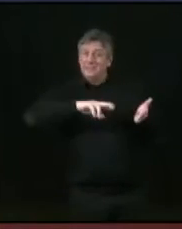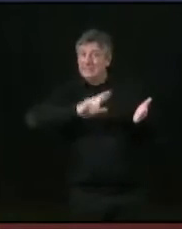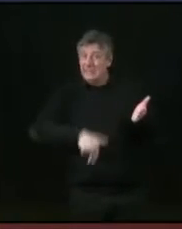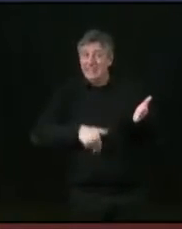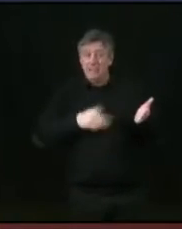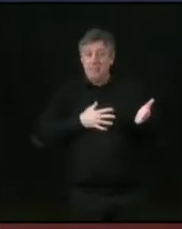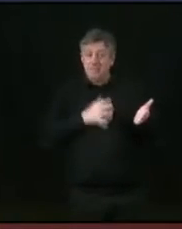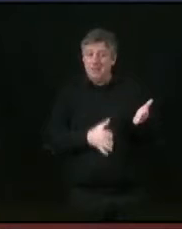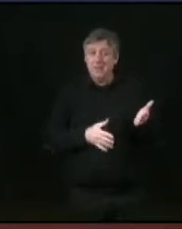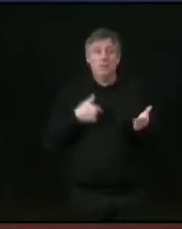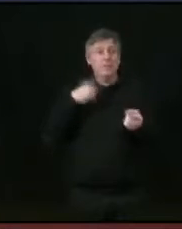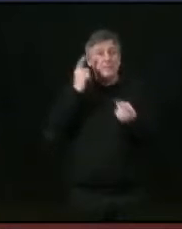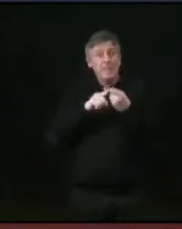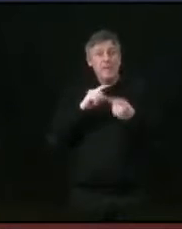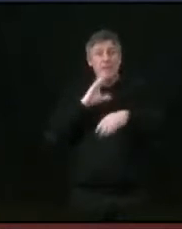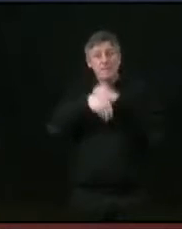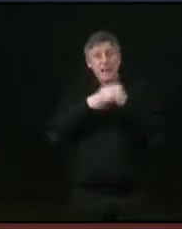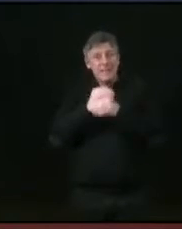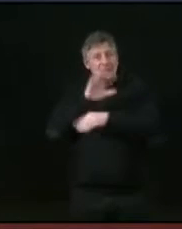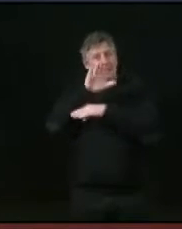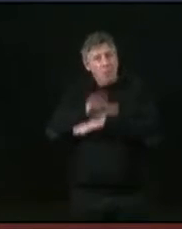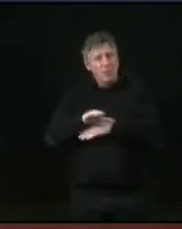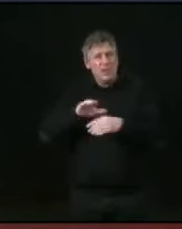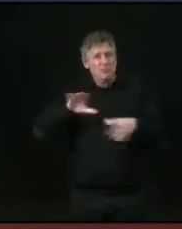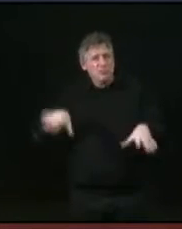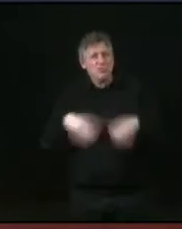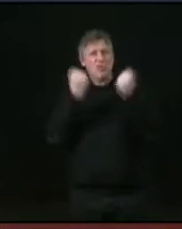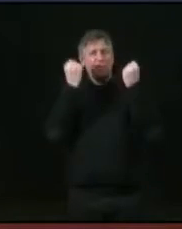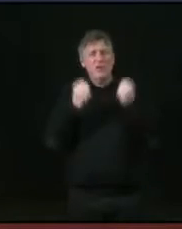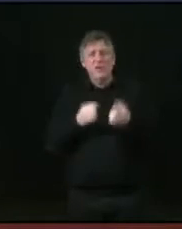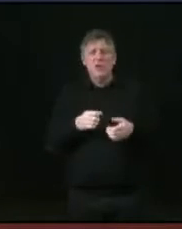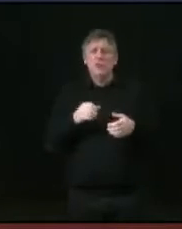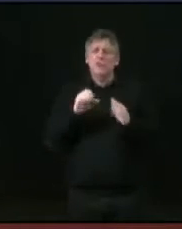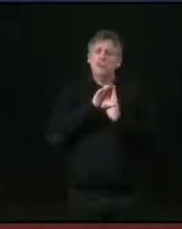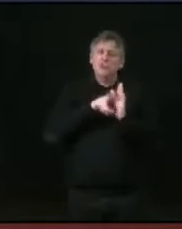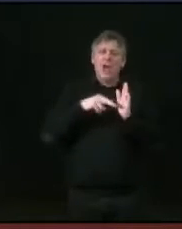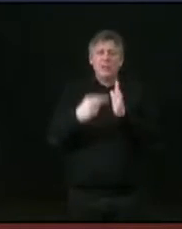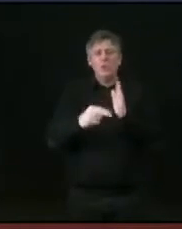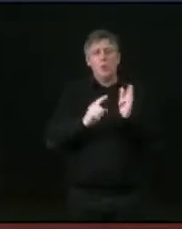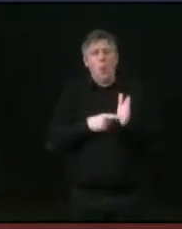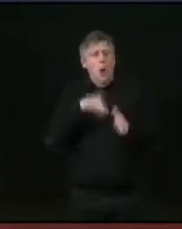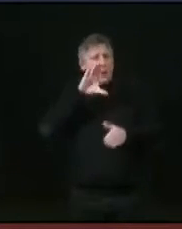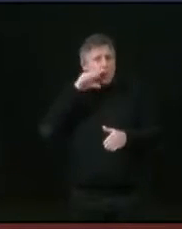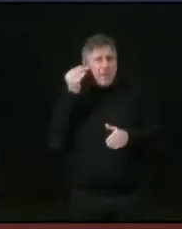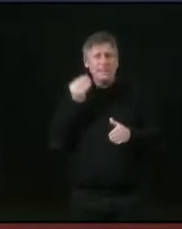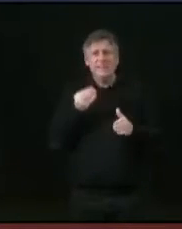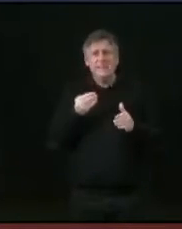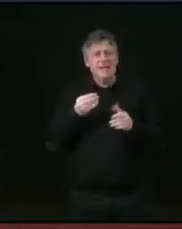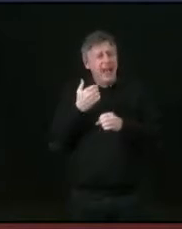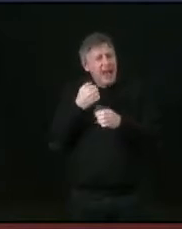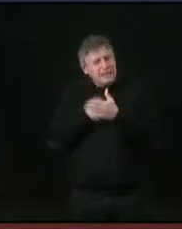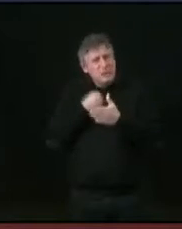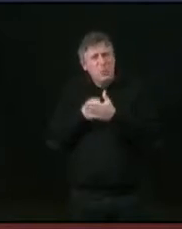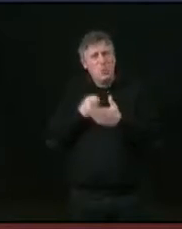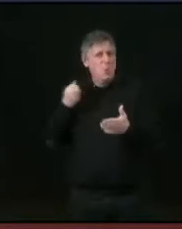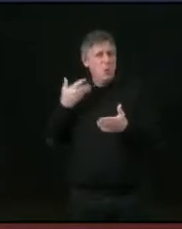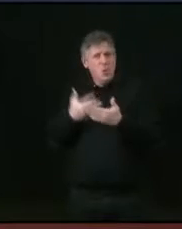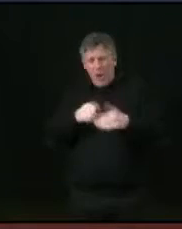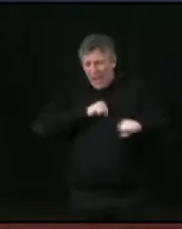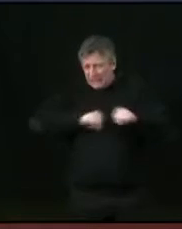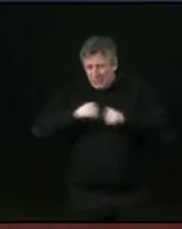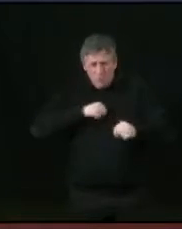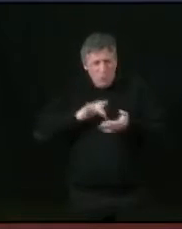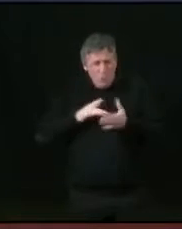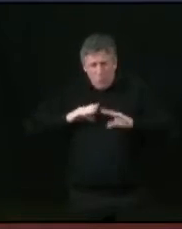engagements pour sauver la planète, au travers de notre charte des droits de l'humanité, au travers de toute l'action depuis des années que nous portons dans la ville,